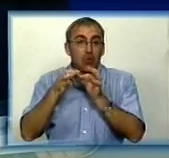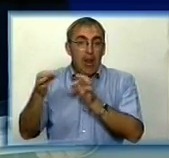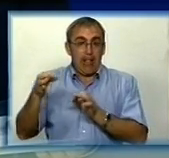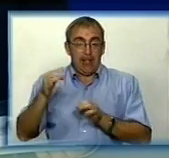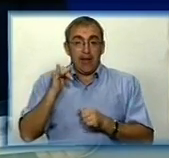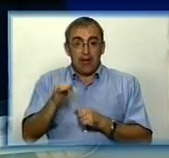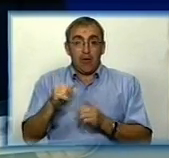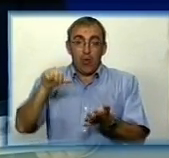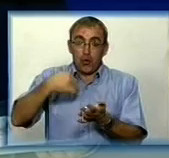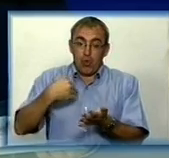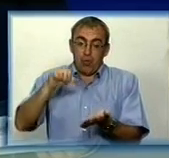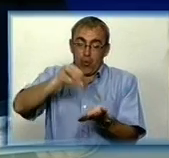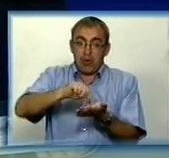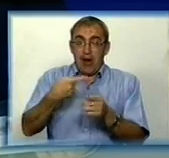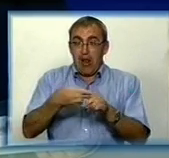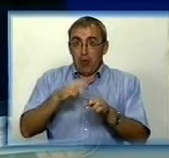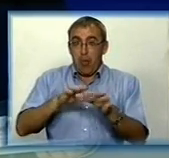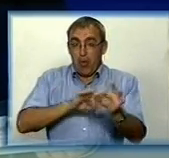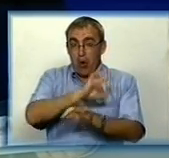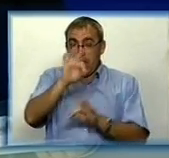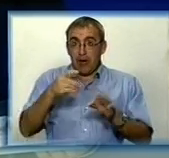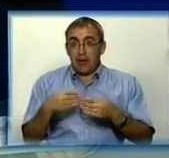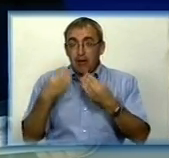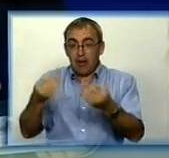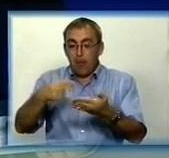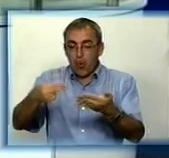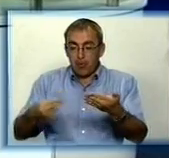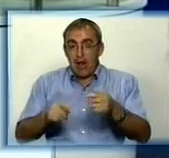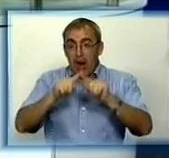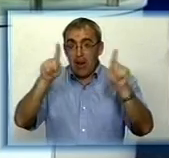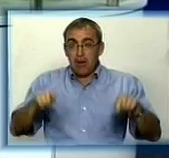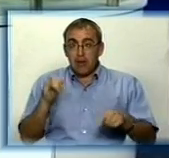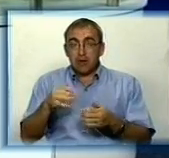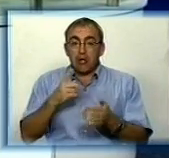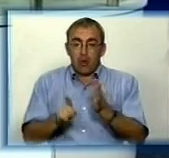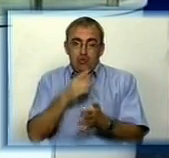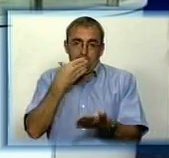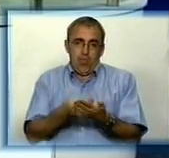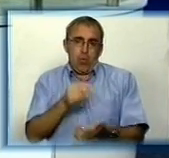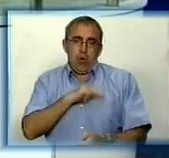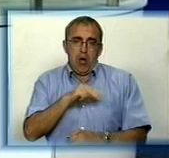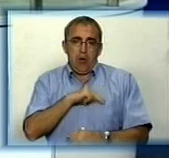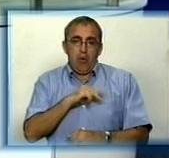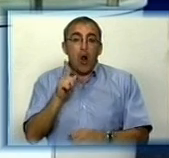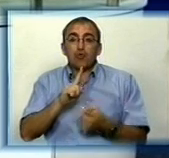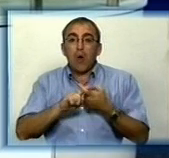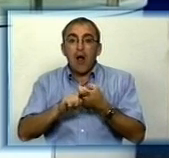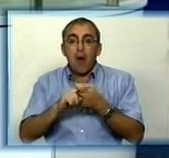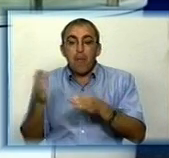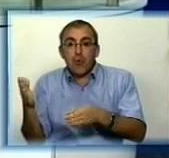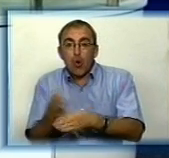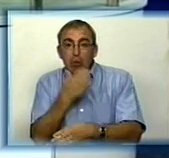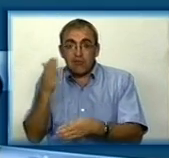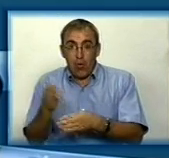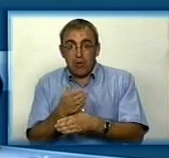поучасувати в такому проєкту. Им дадуть специальні підписні листи, і вони почнут свою роботу. Що касається производителя, то